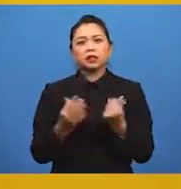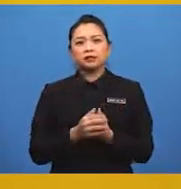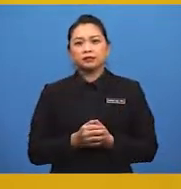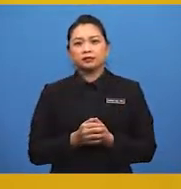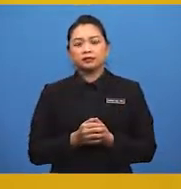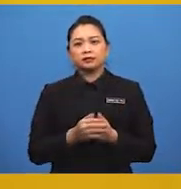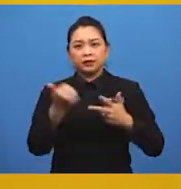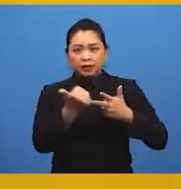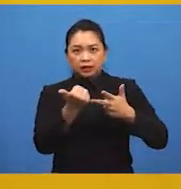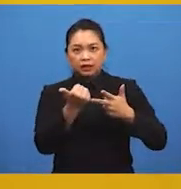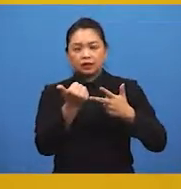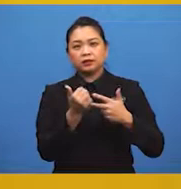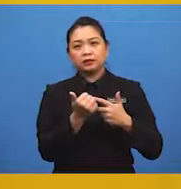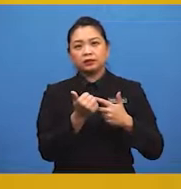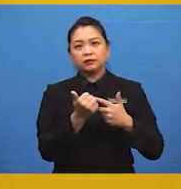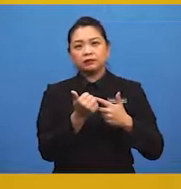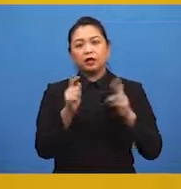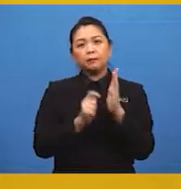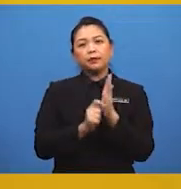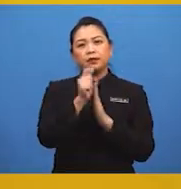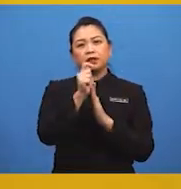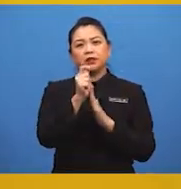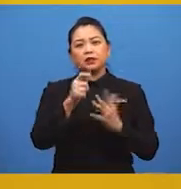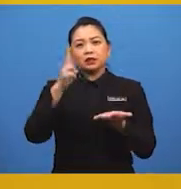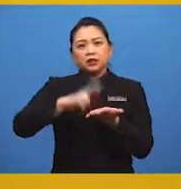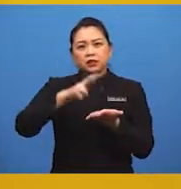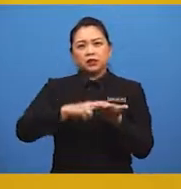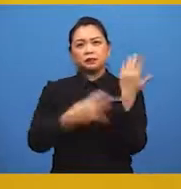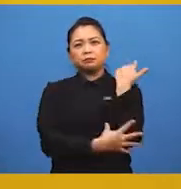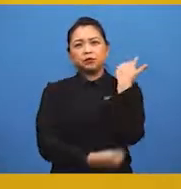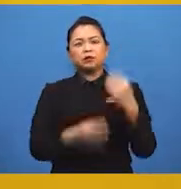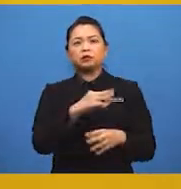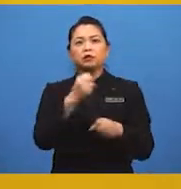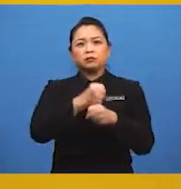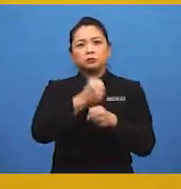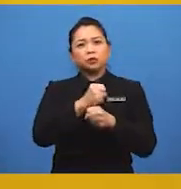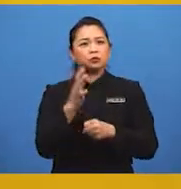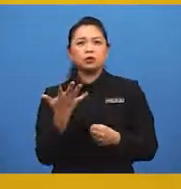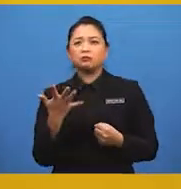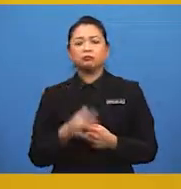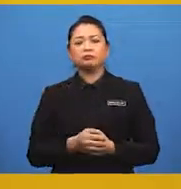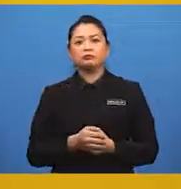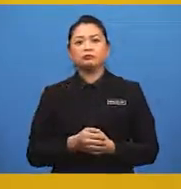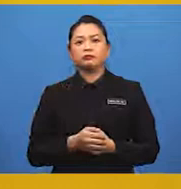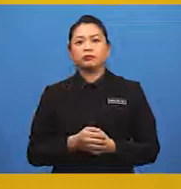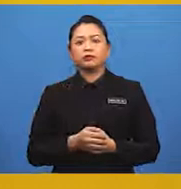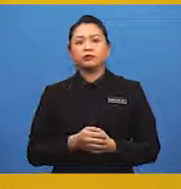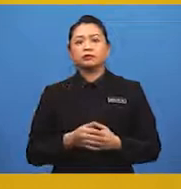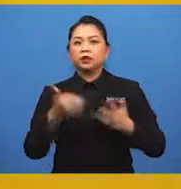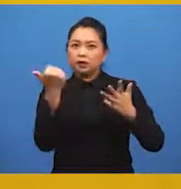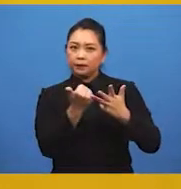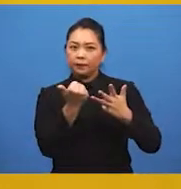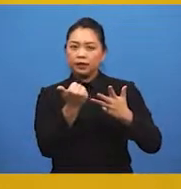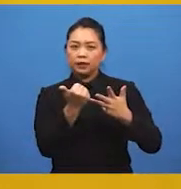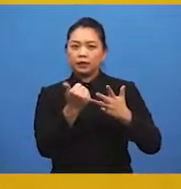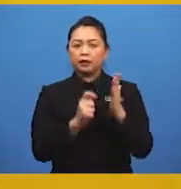Yang ketiga, peningkatan kadar kemiskinan dan kadar pengangguran. Dan yang keempat,